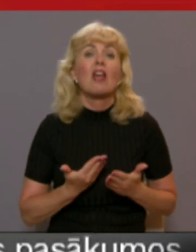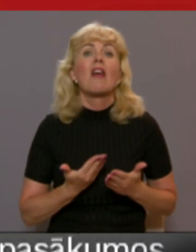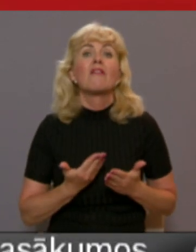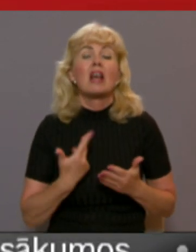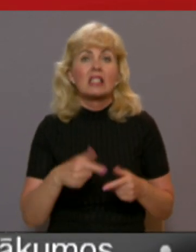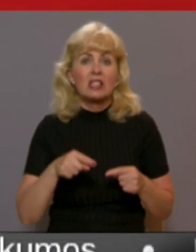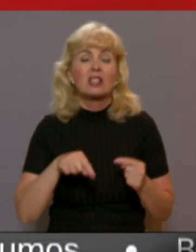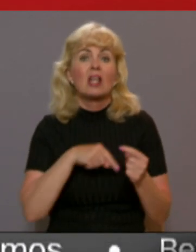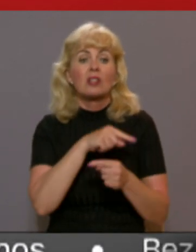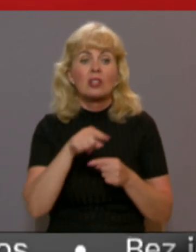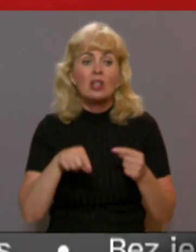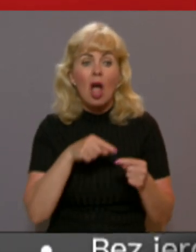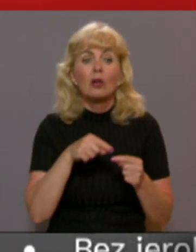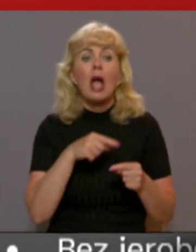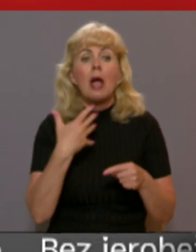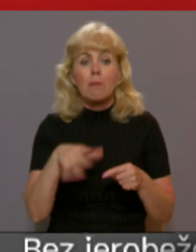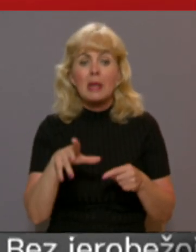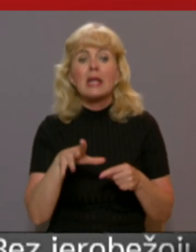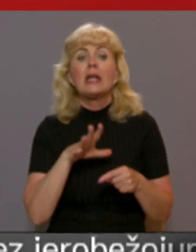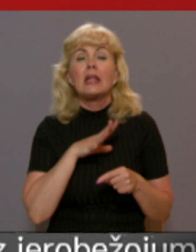norietās 90 nedēļas.